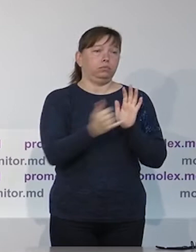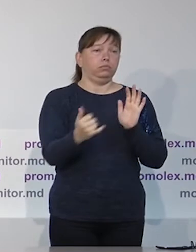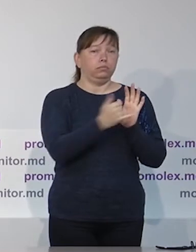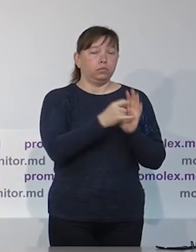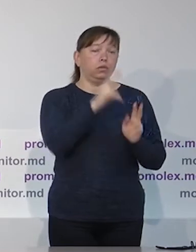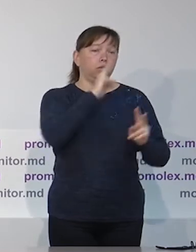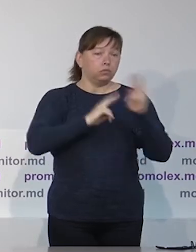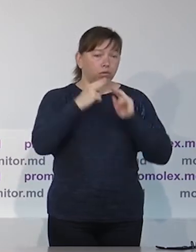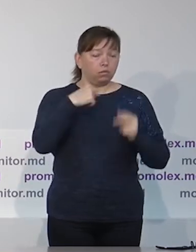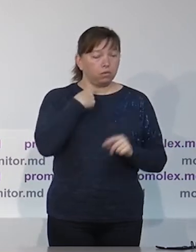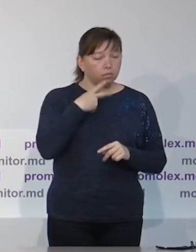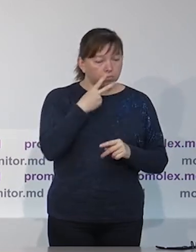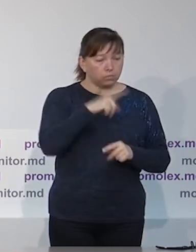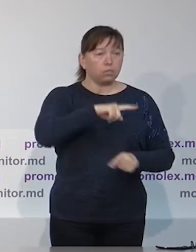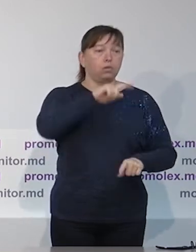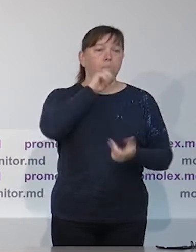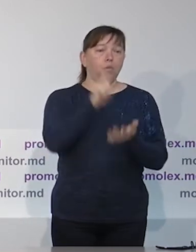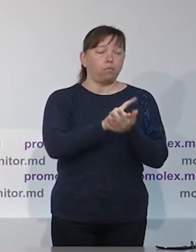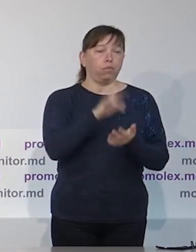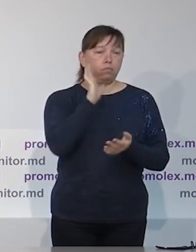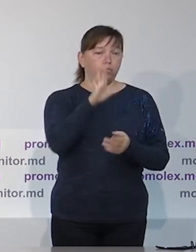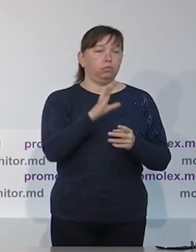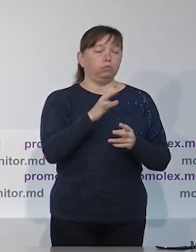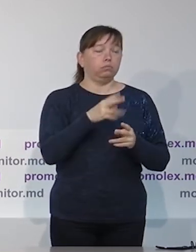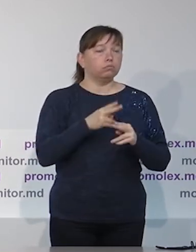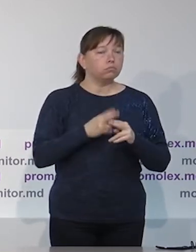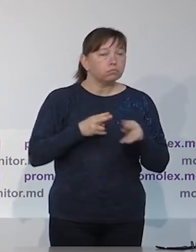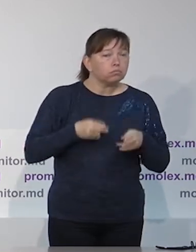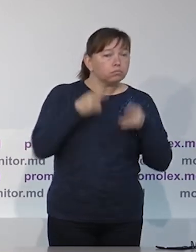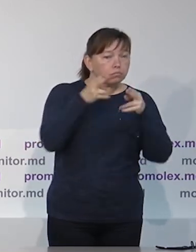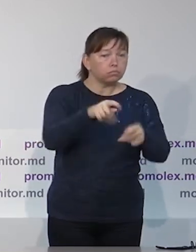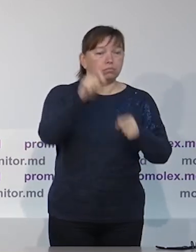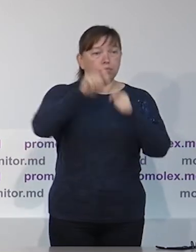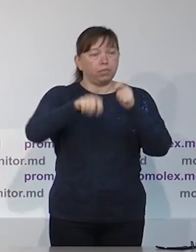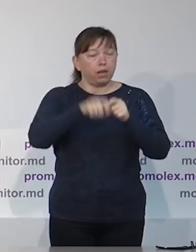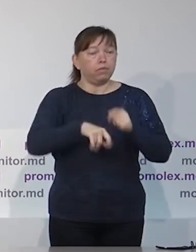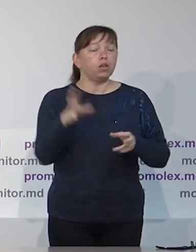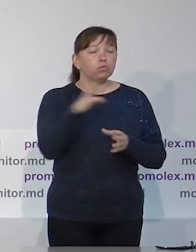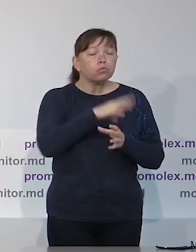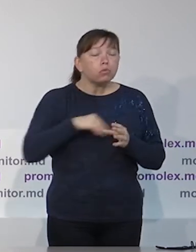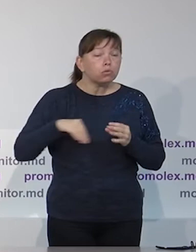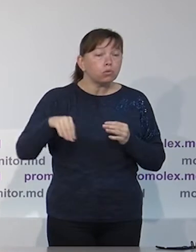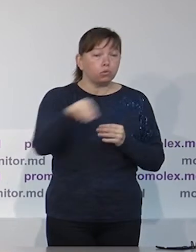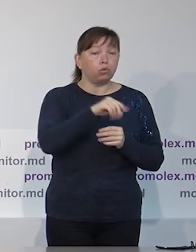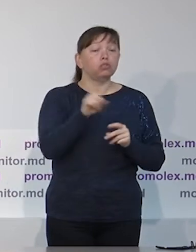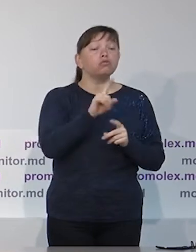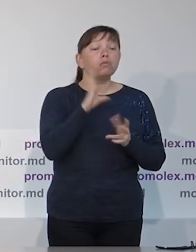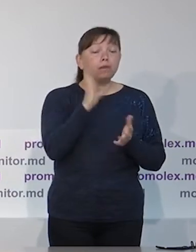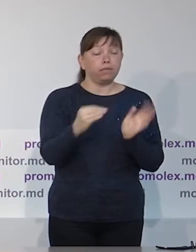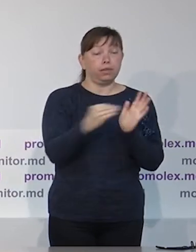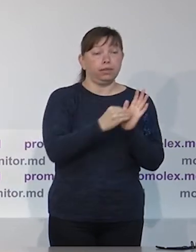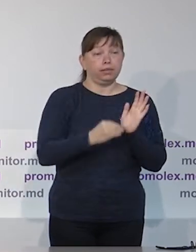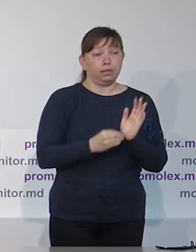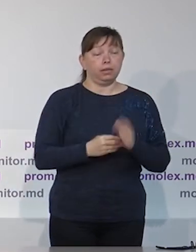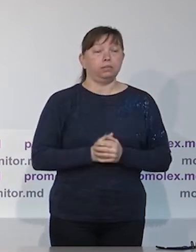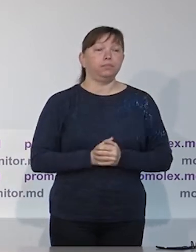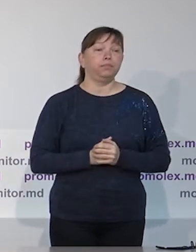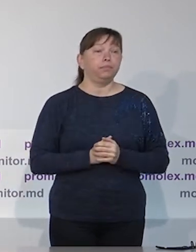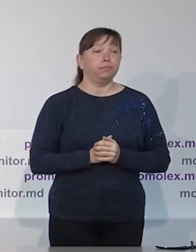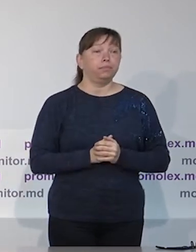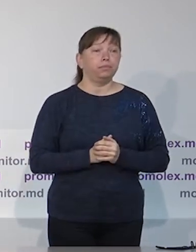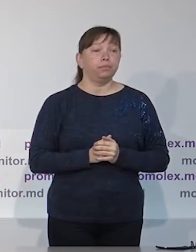которая называется электорала.монитор.мд. Это специальная страница для сбора